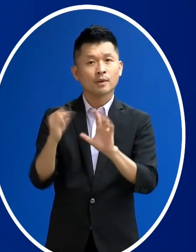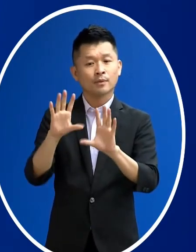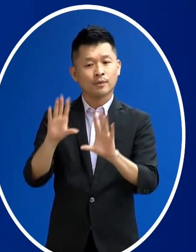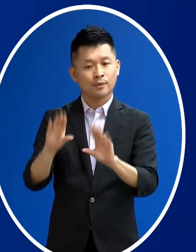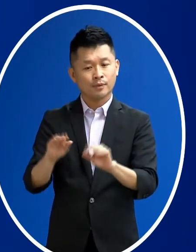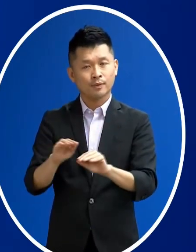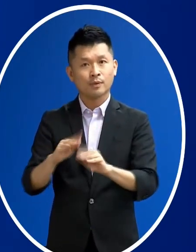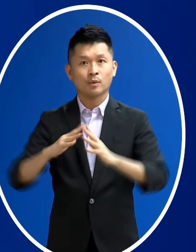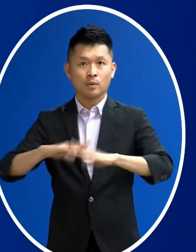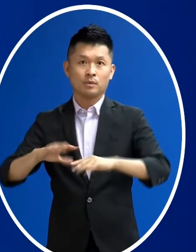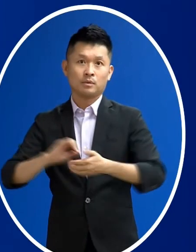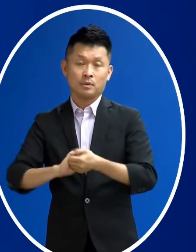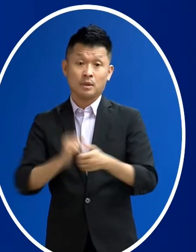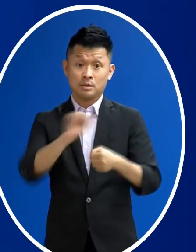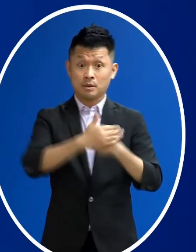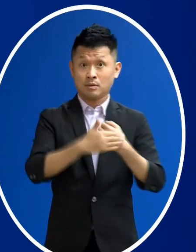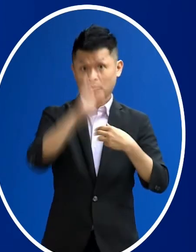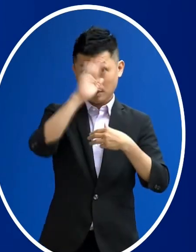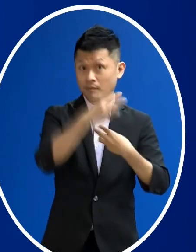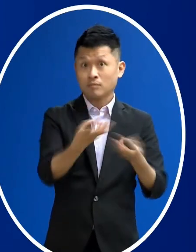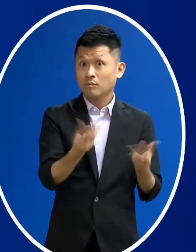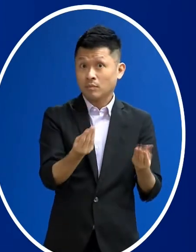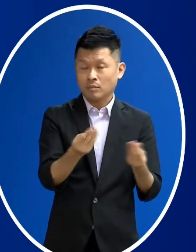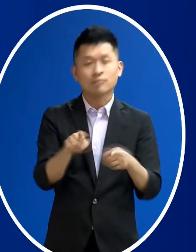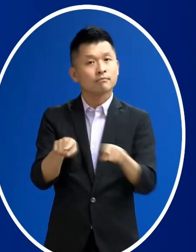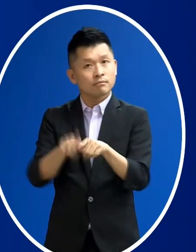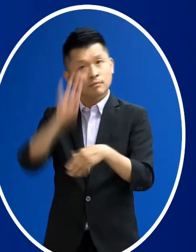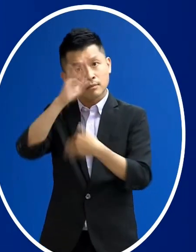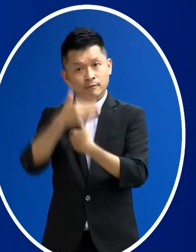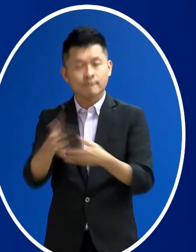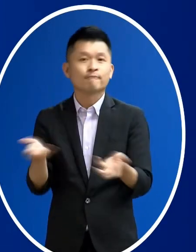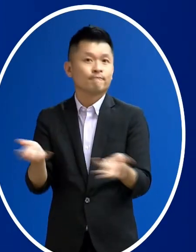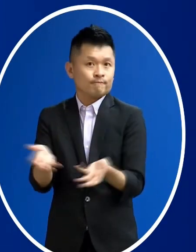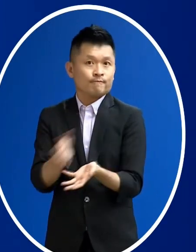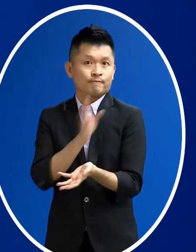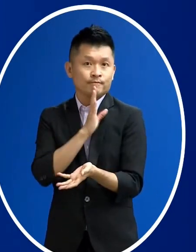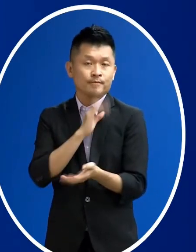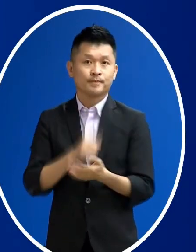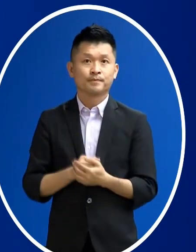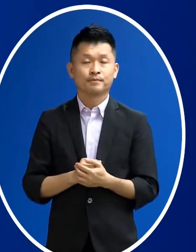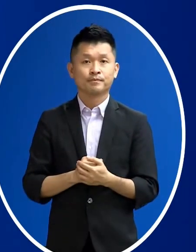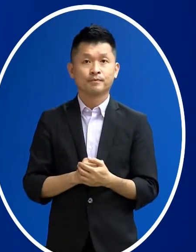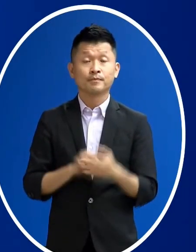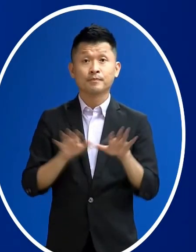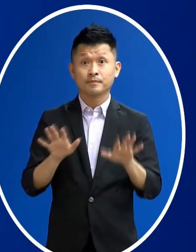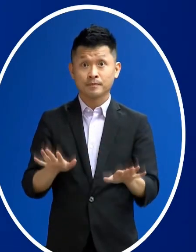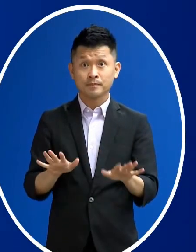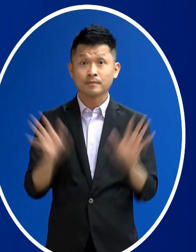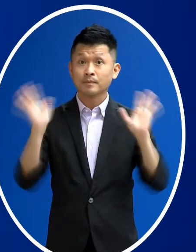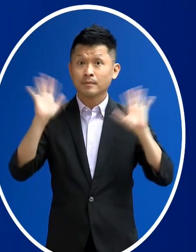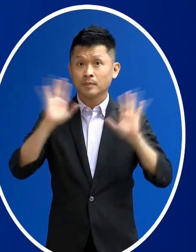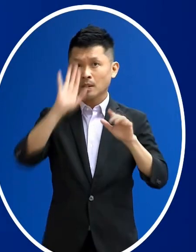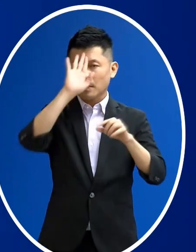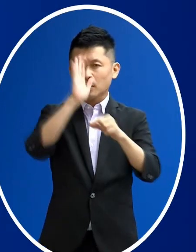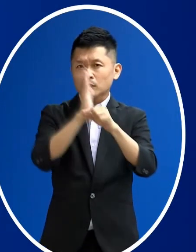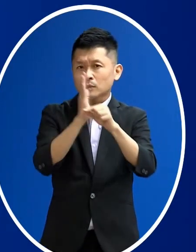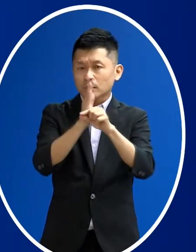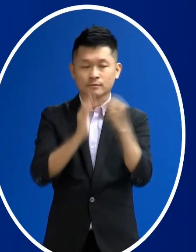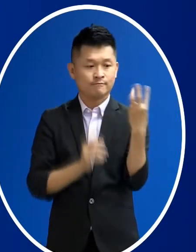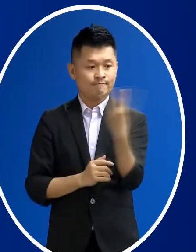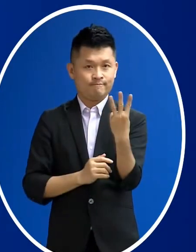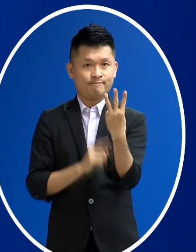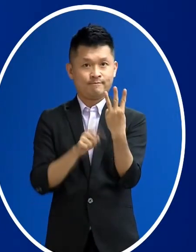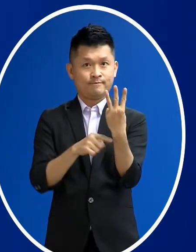他都沒有住過家屋病房 他都是在一般的病房當中治療所以我們今天有累積3位的這個兒童中症的個案